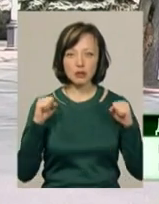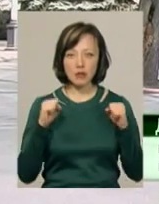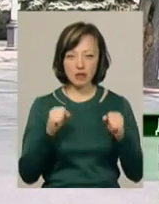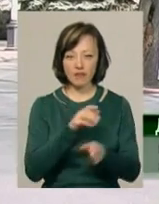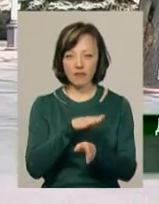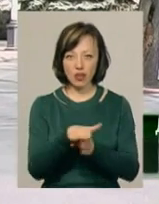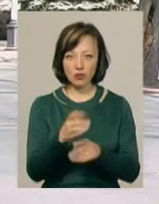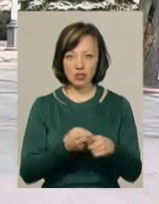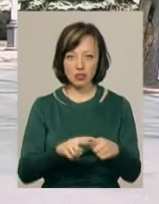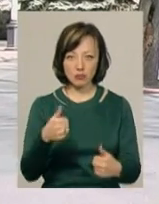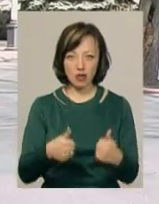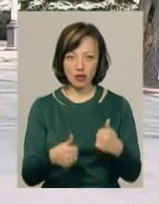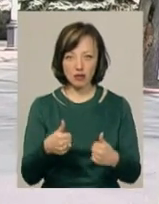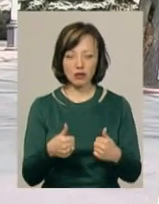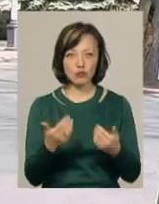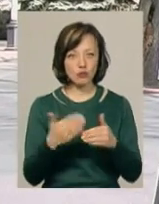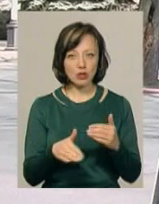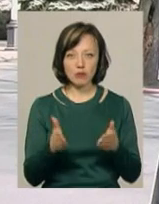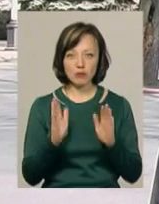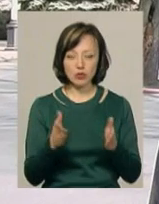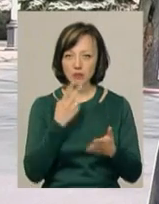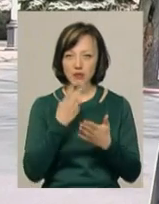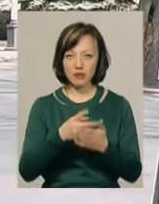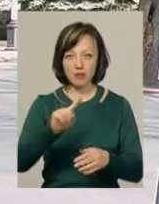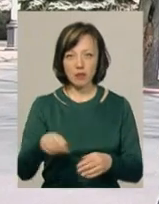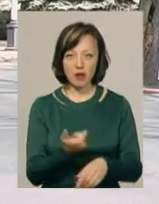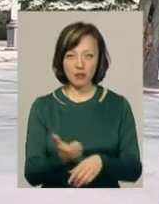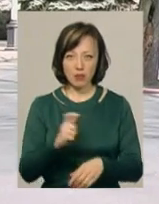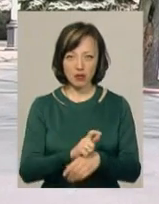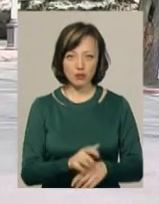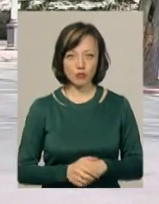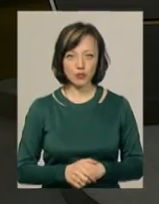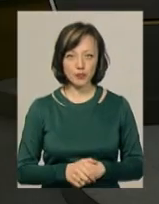виконати на цих стартах. Тут вже ми будемо вимагати максимум».